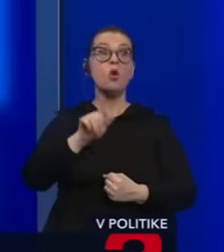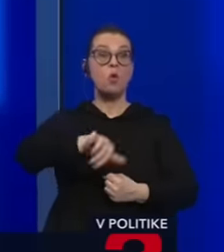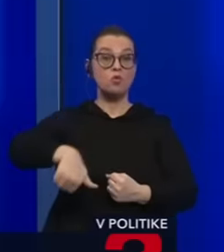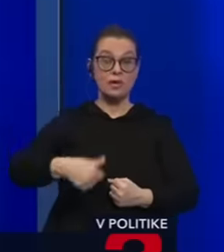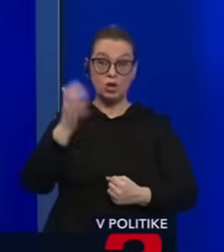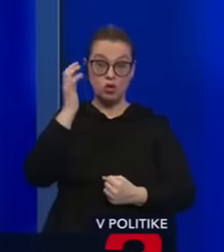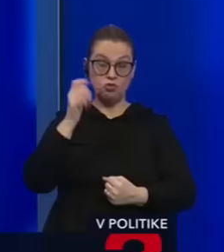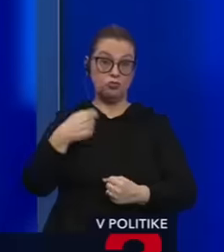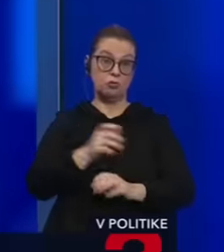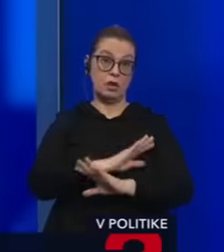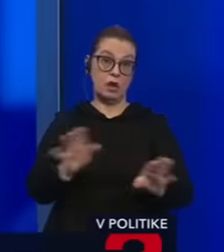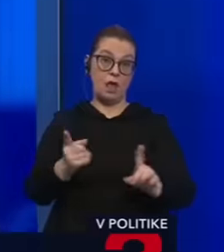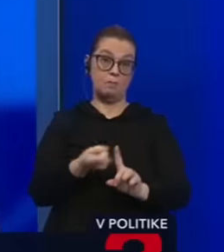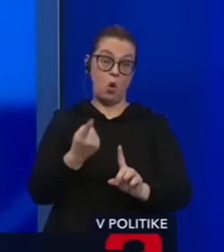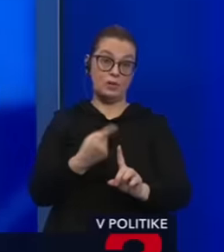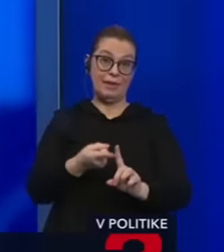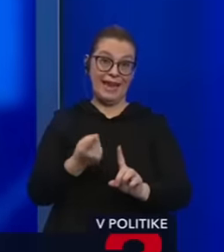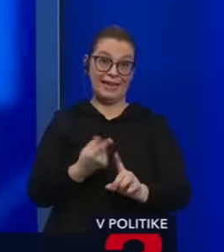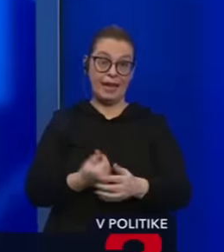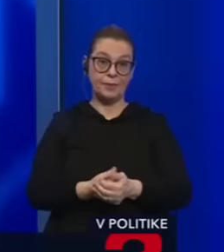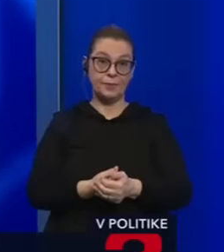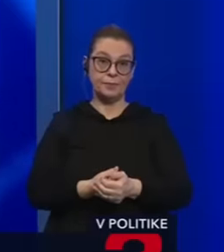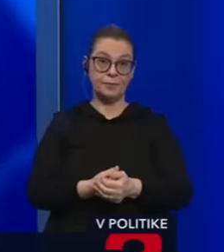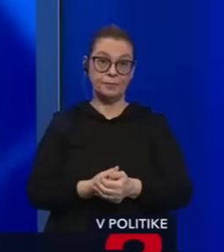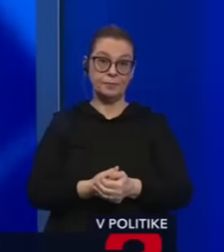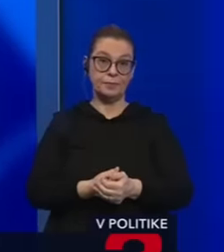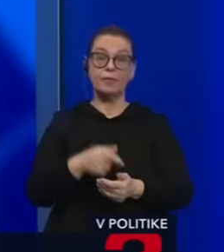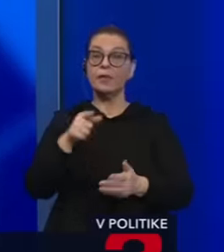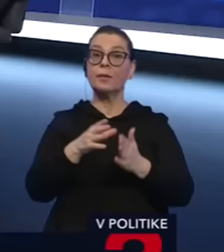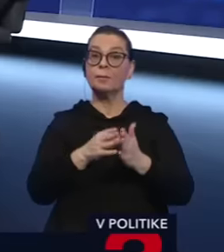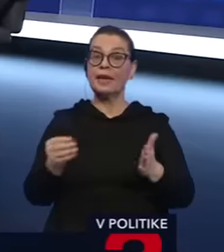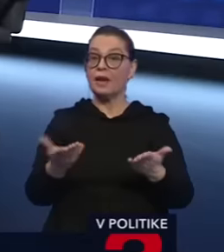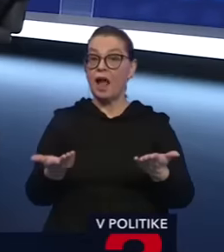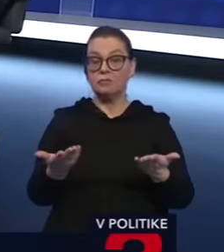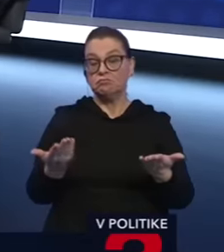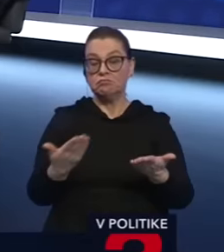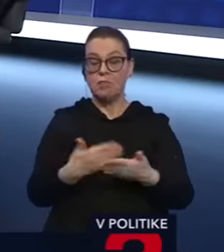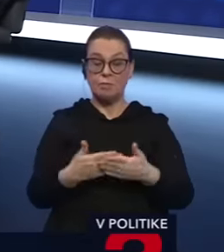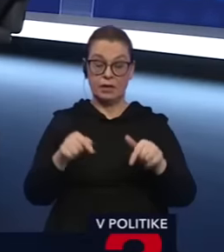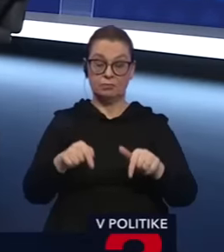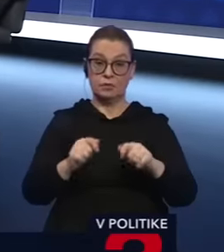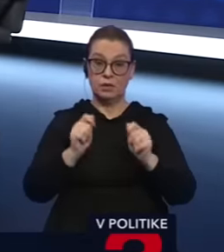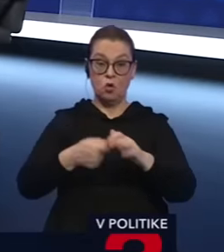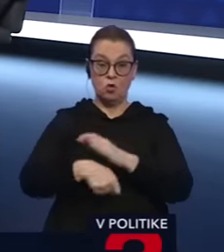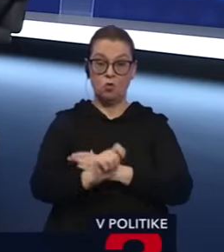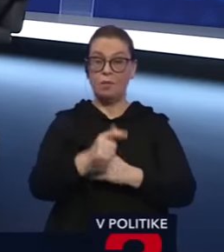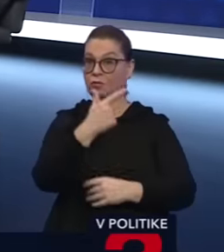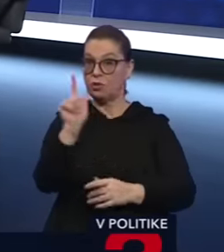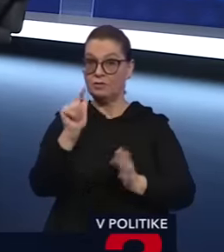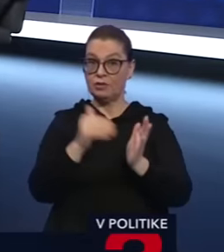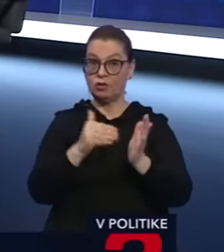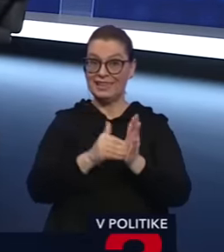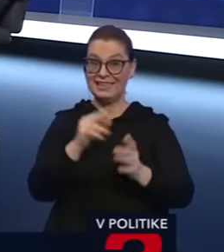ten zločinec s podmienkou. A týchto príkladov môžeme tu hovoriť o nich. Ja mám tu jeden, že napríklad, keď dnes dáte úplatok 200 tisíc